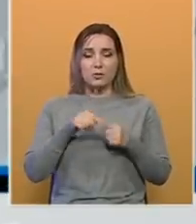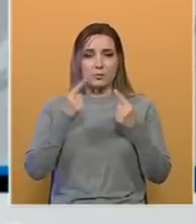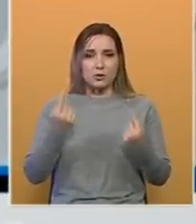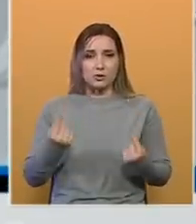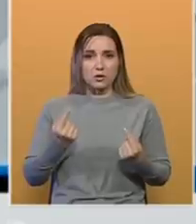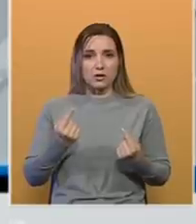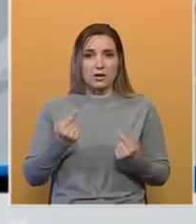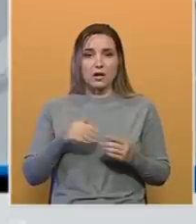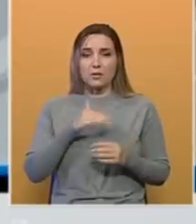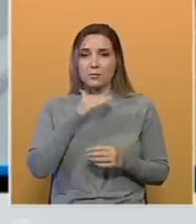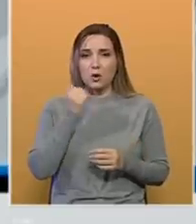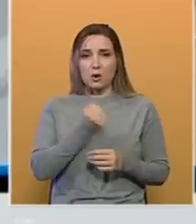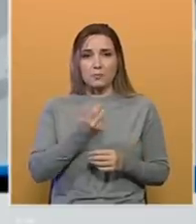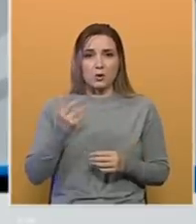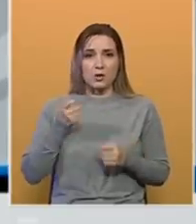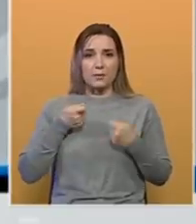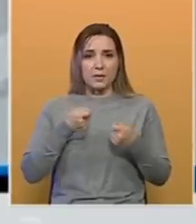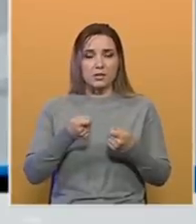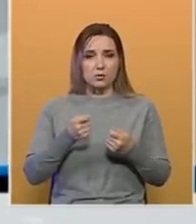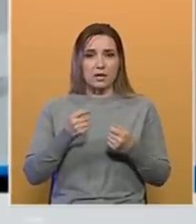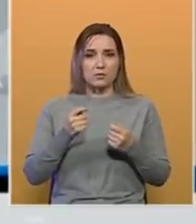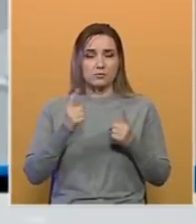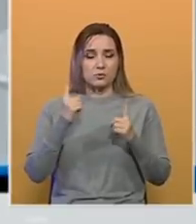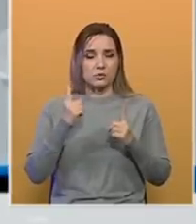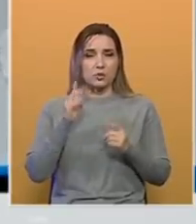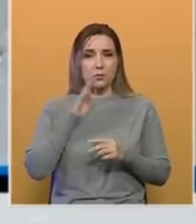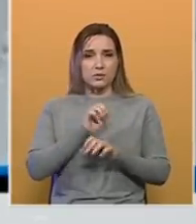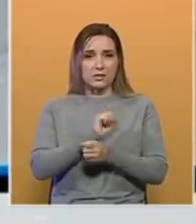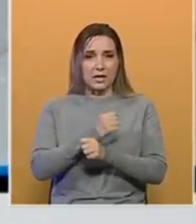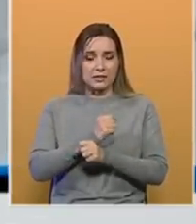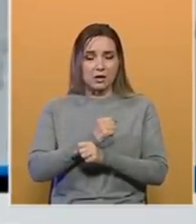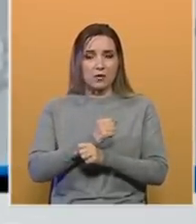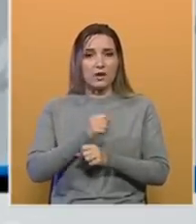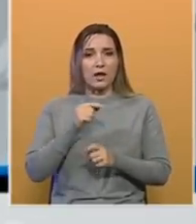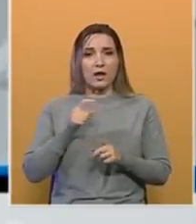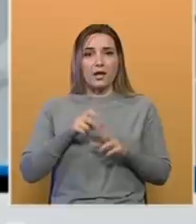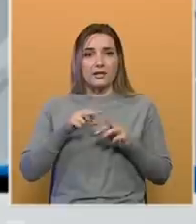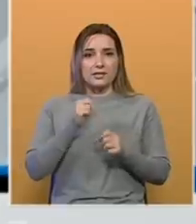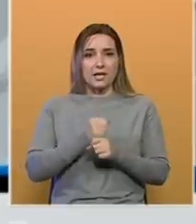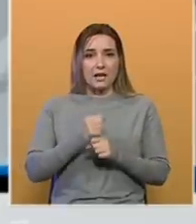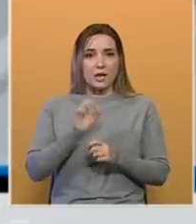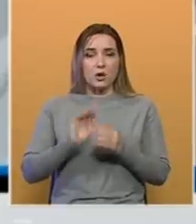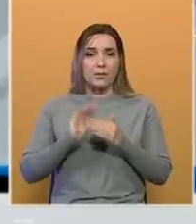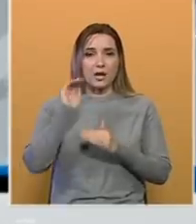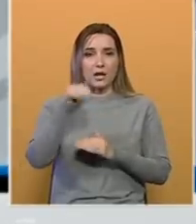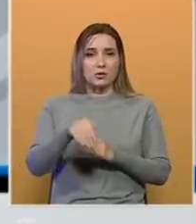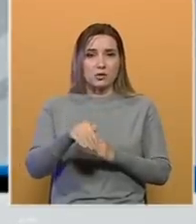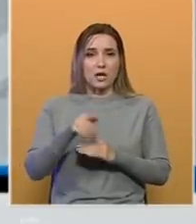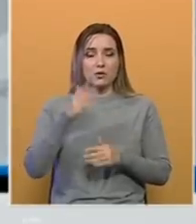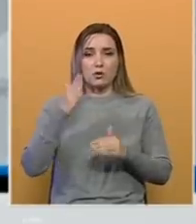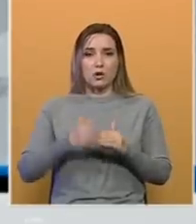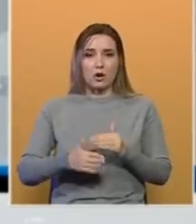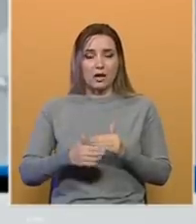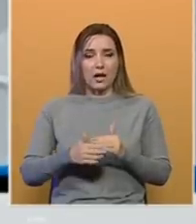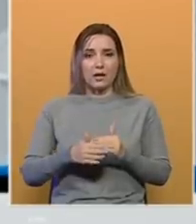mnogobrojne presude Ustavnog suda Bosni i Hercegovine, da se radi o prekoračenju razumnog roka